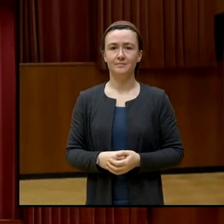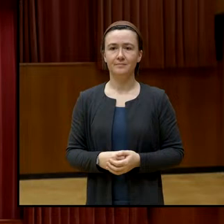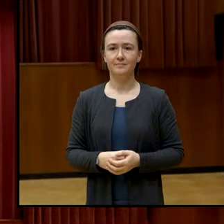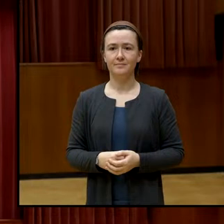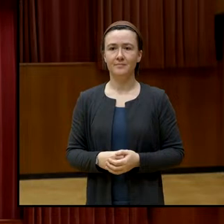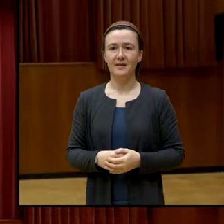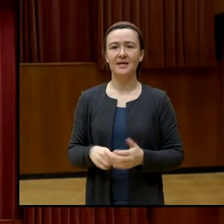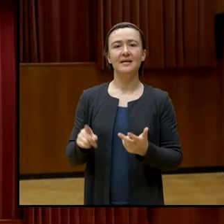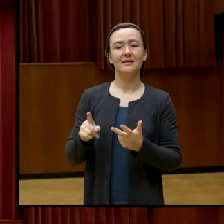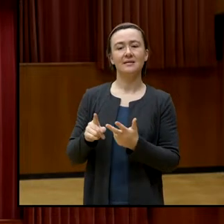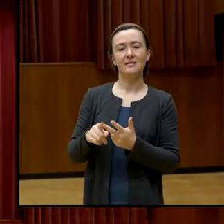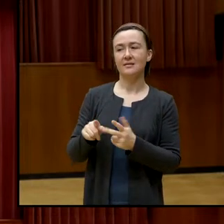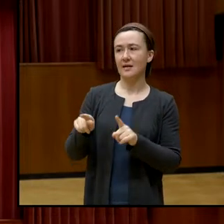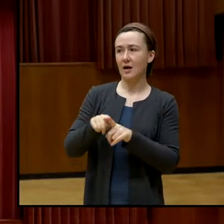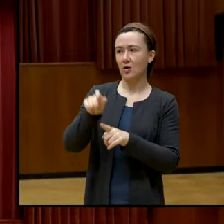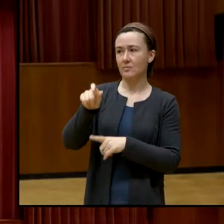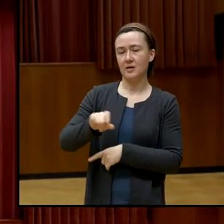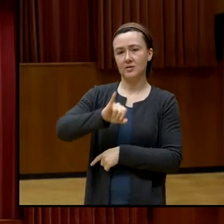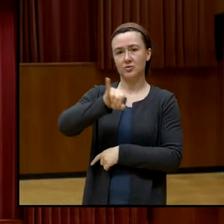John hat sich noch gemeldet?